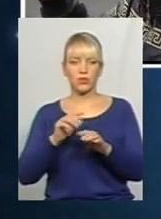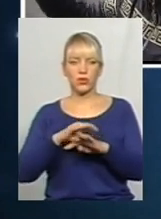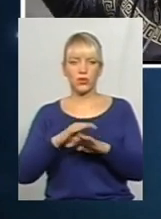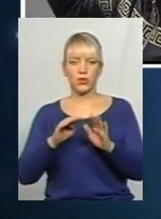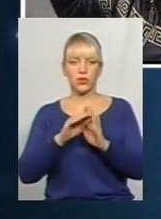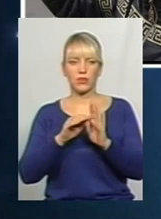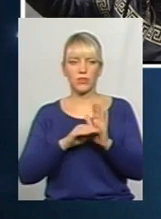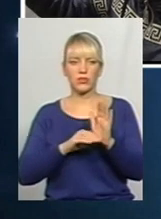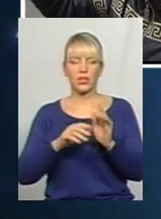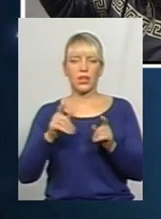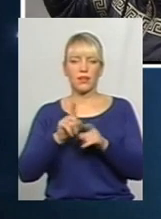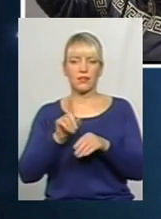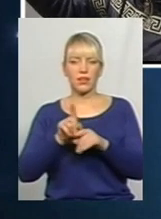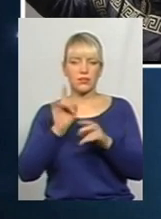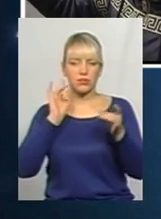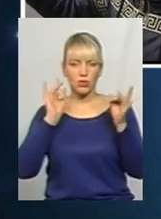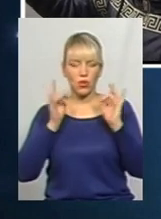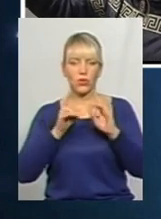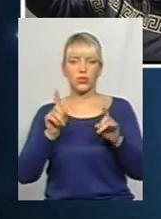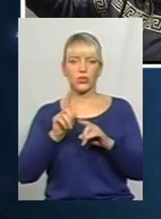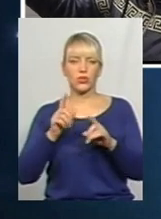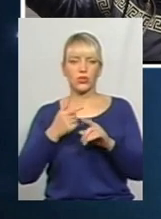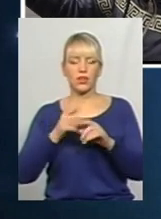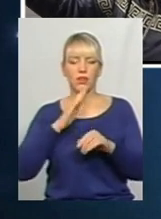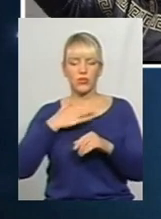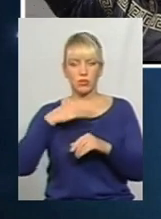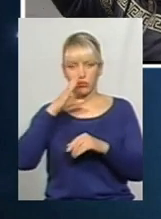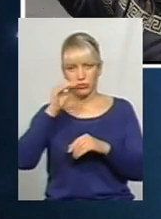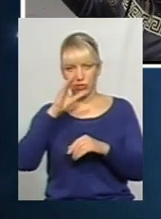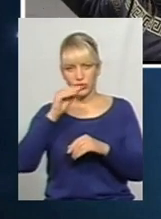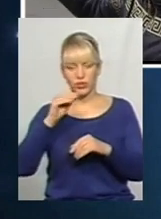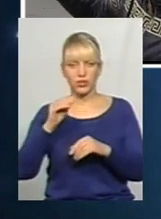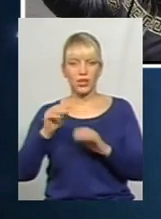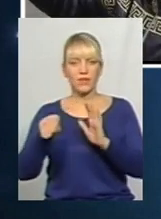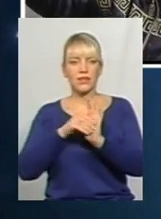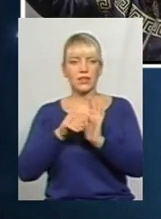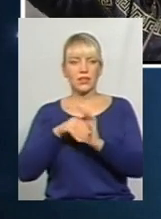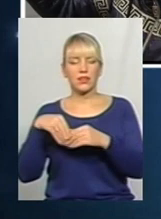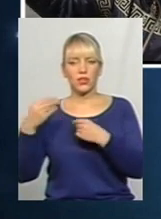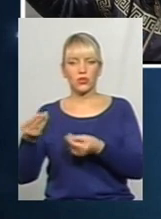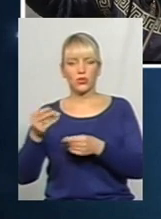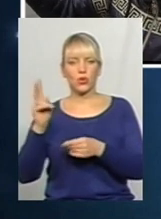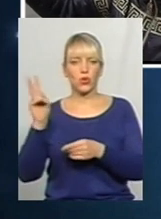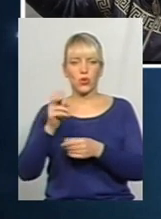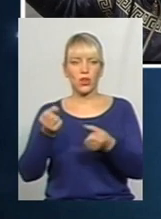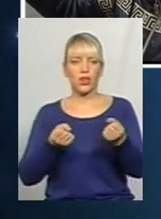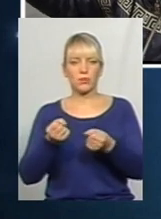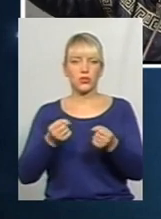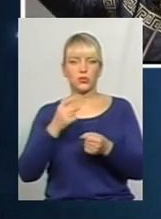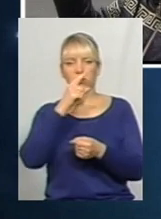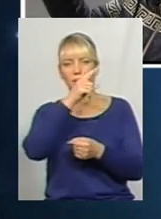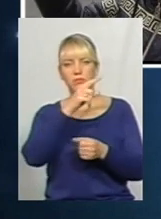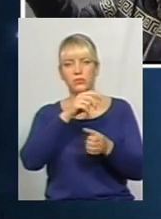гроші наші бушовщики тролейбусникам, щоб ті там останавливаються довше були,